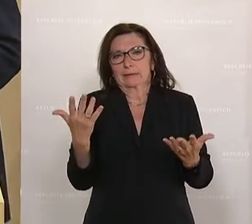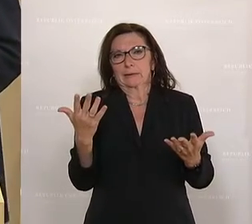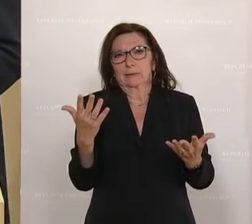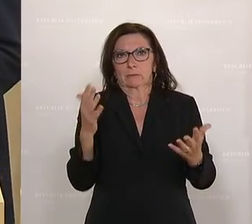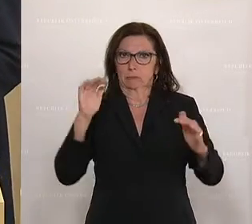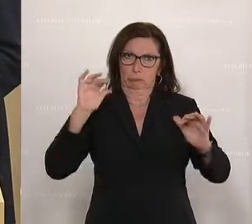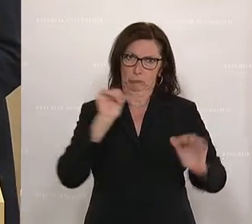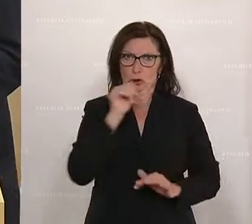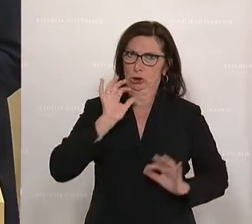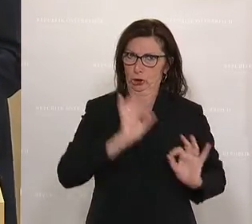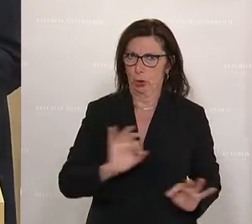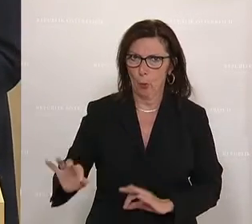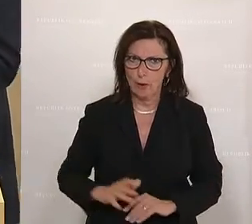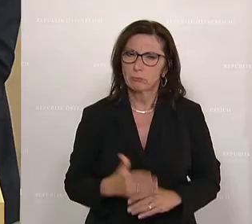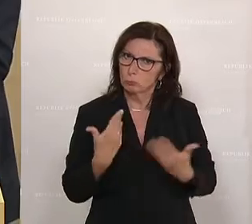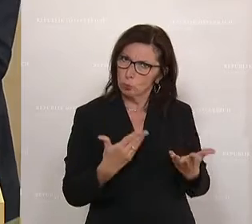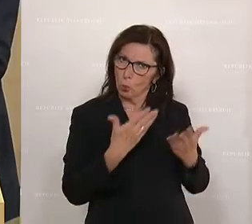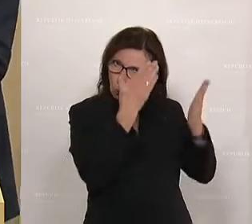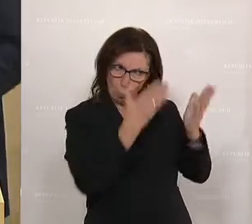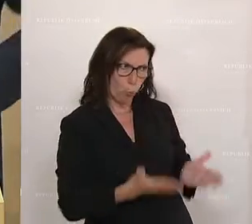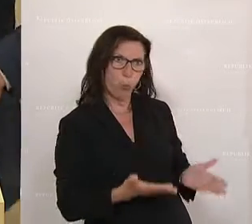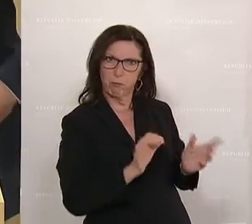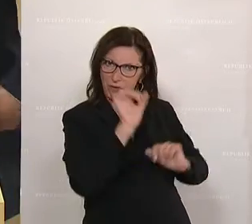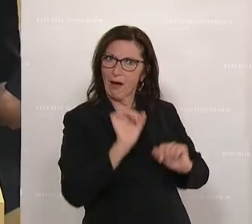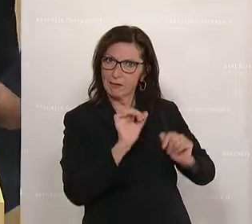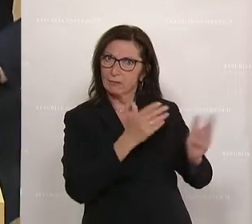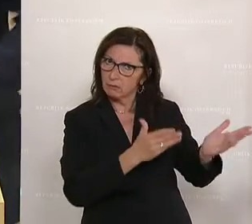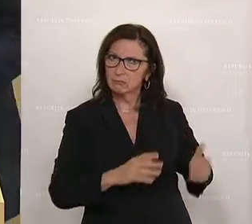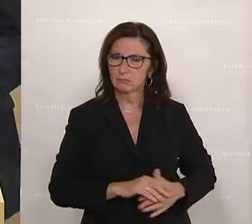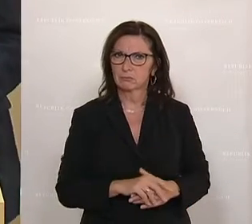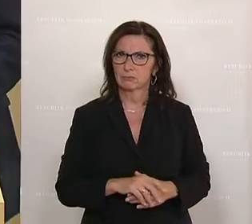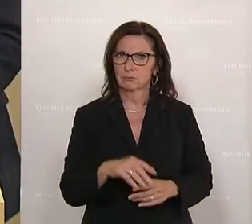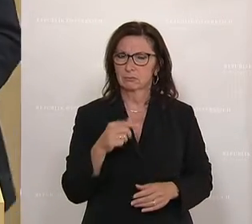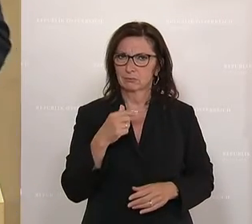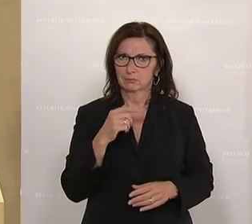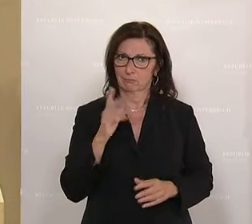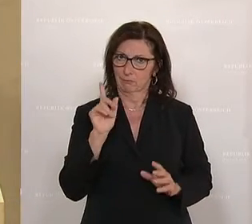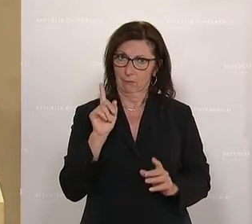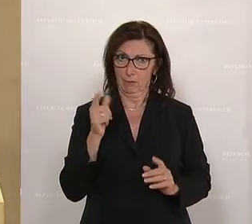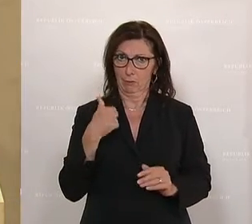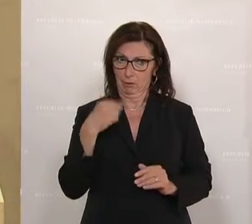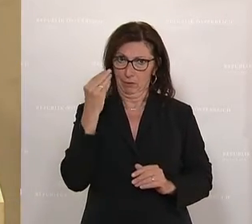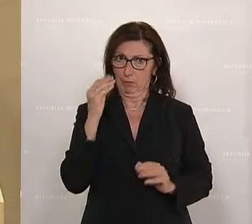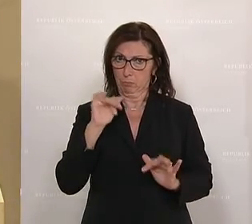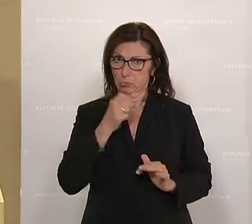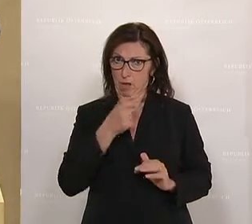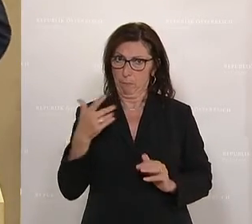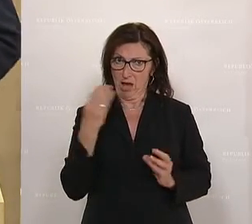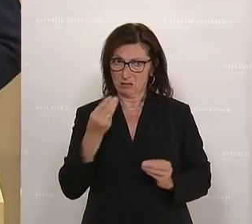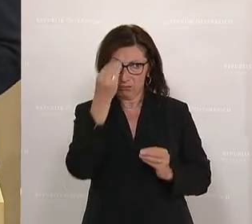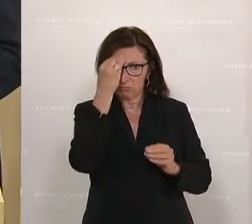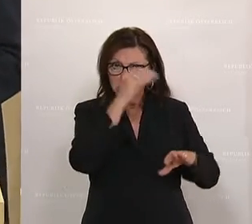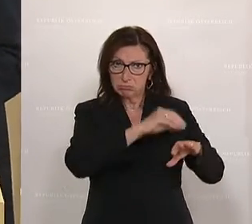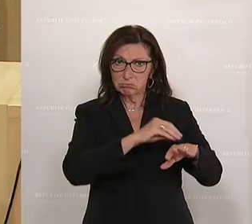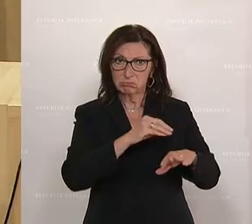zu verurteilen. Das ist ja mehr oder weniger, was Sie machen. Ich glaube, ich muss Ihnen nur auf ein paar Sachen aufmerksam machen. Erstens, Sie haben die Fragen